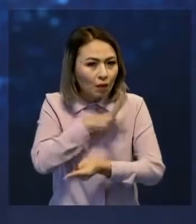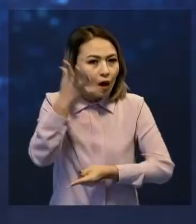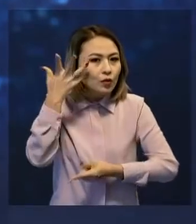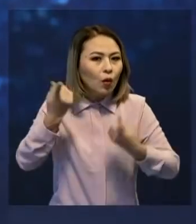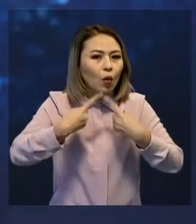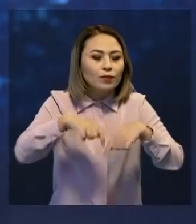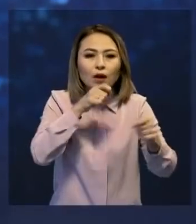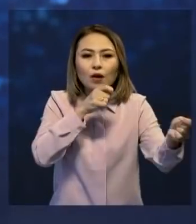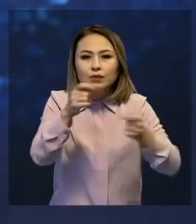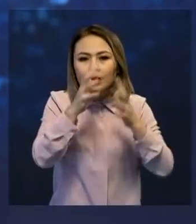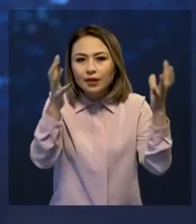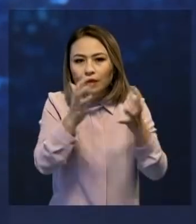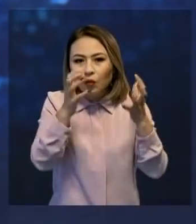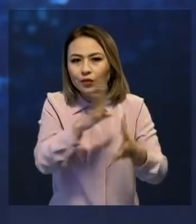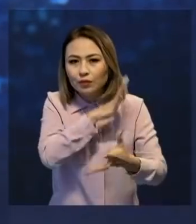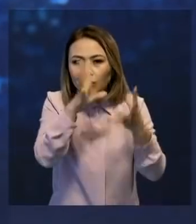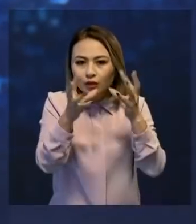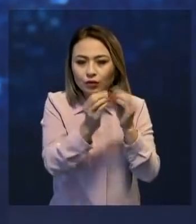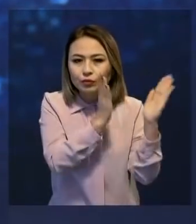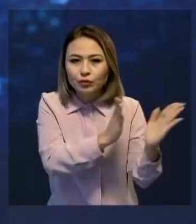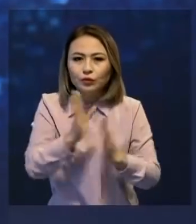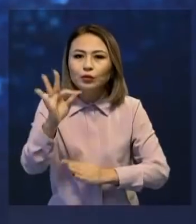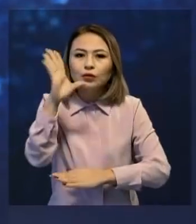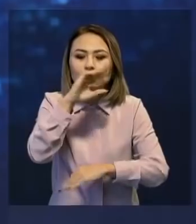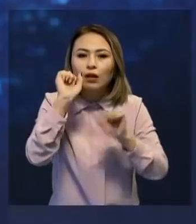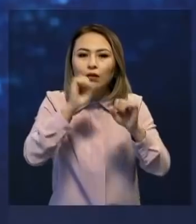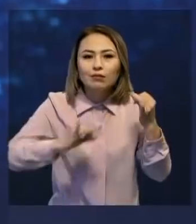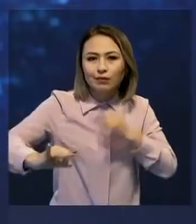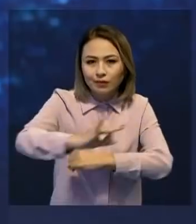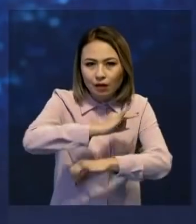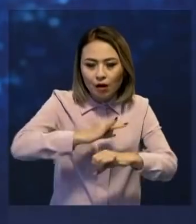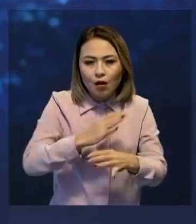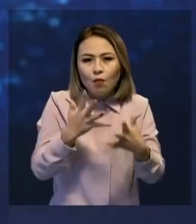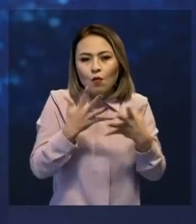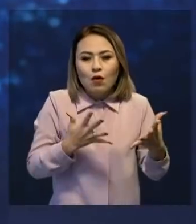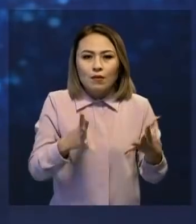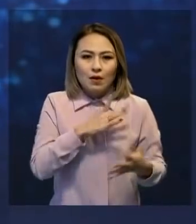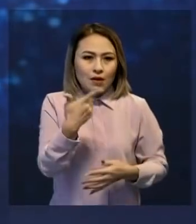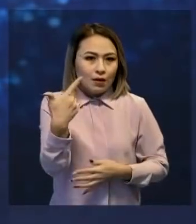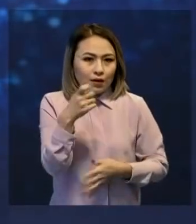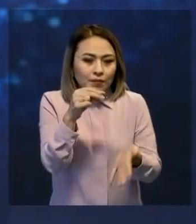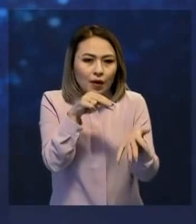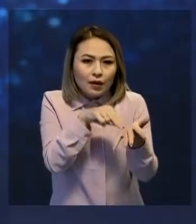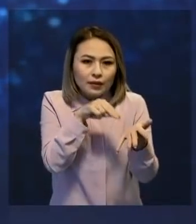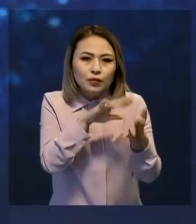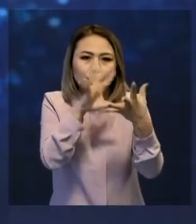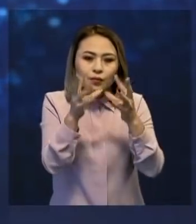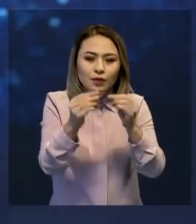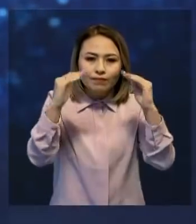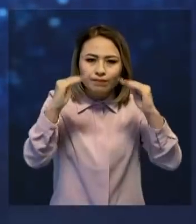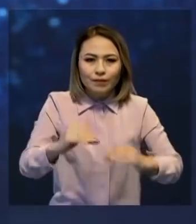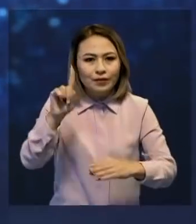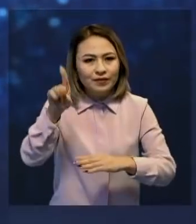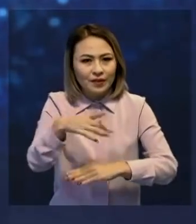Басқосуда қоғамды қауіпсікті сақтай отырып жағдайды реттеу мүмкіндігі талқыға салынды. Бастамашыл топ ғазбағасын төмендетуді